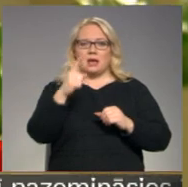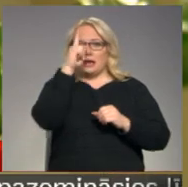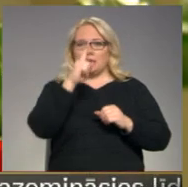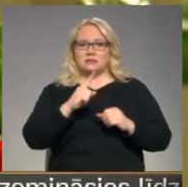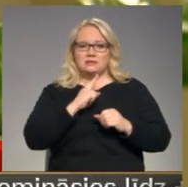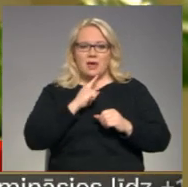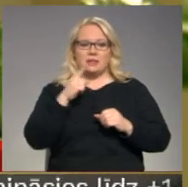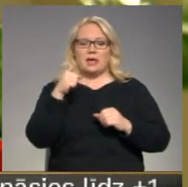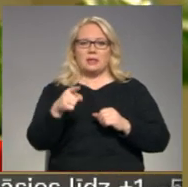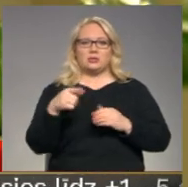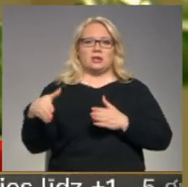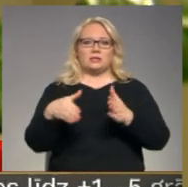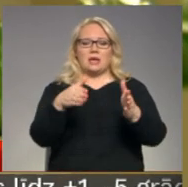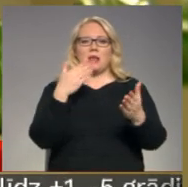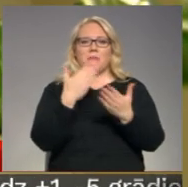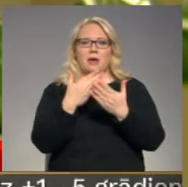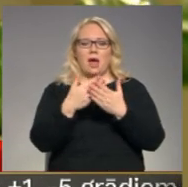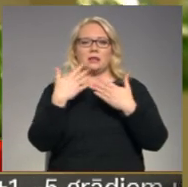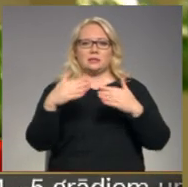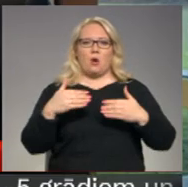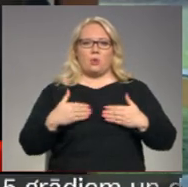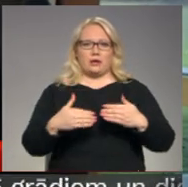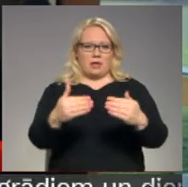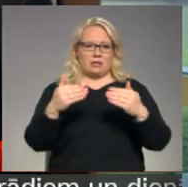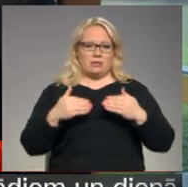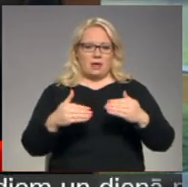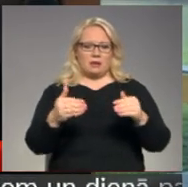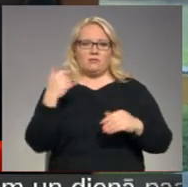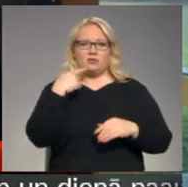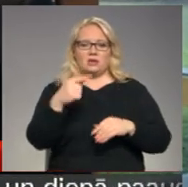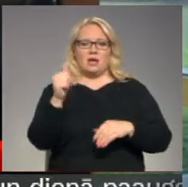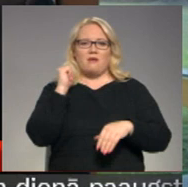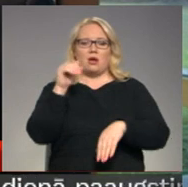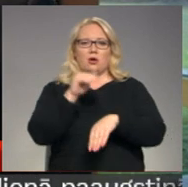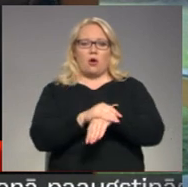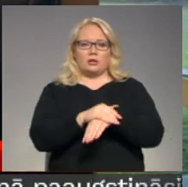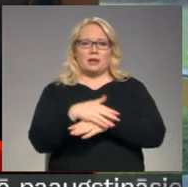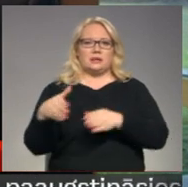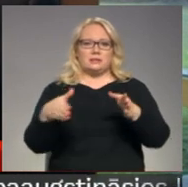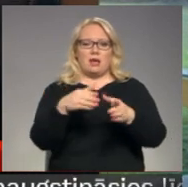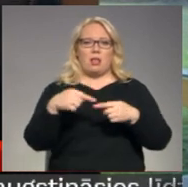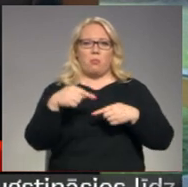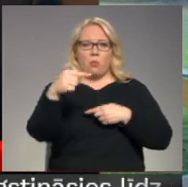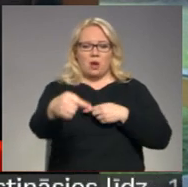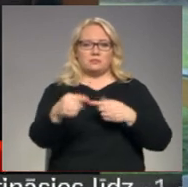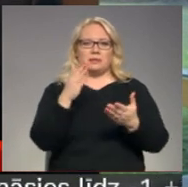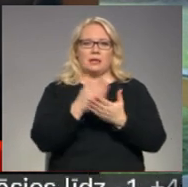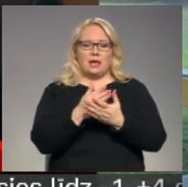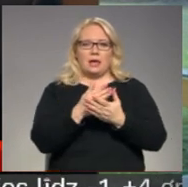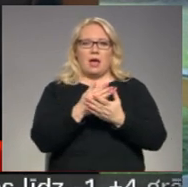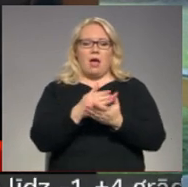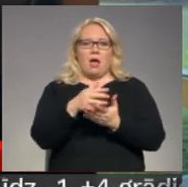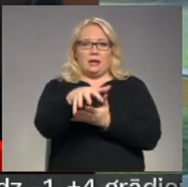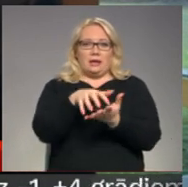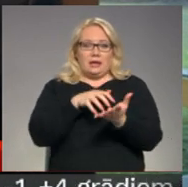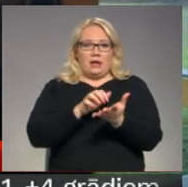vienos dienā uz šī ceļa parādījies greiders. Vakardien šīs konkrētais ceļa posms tika ir ievots. Un